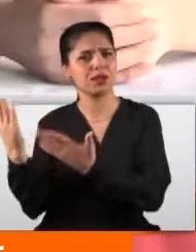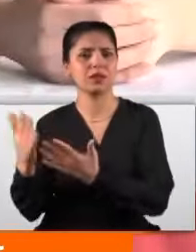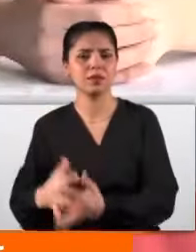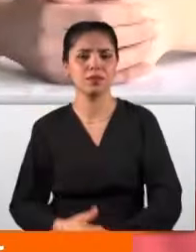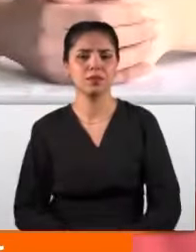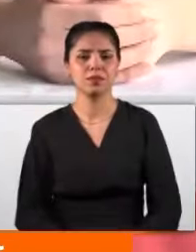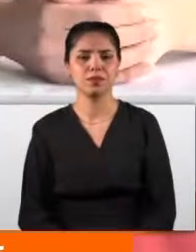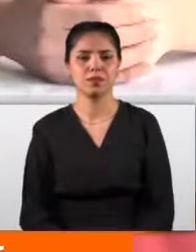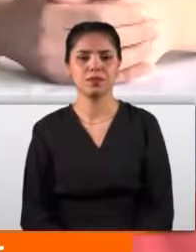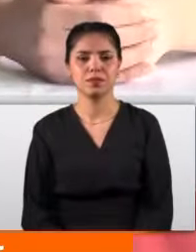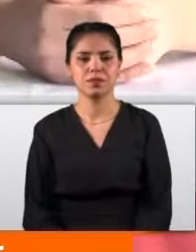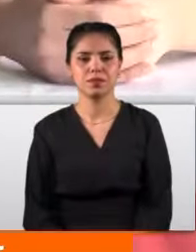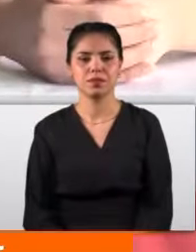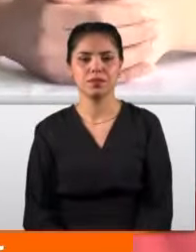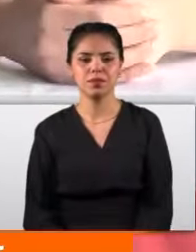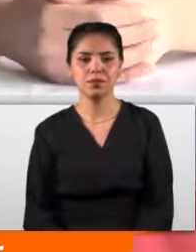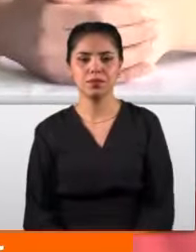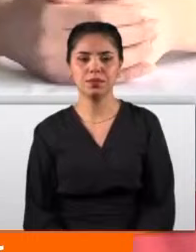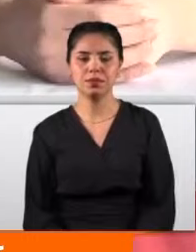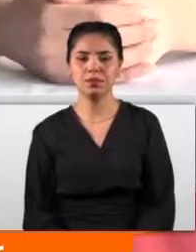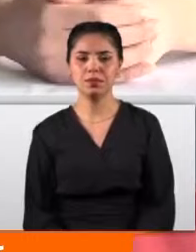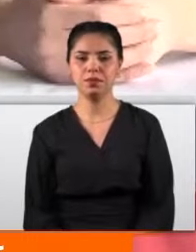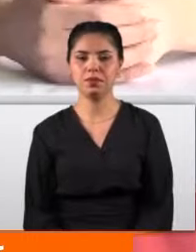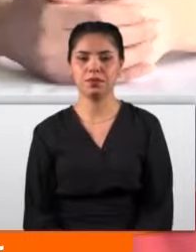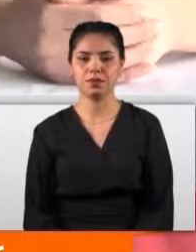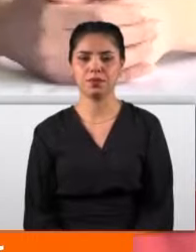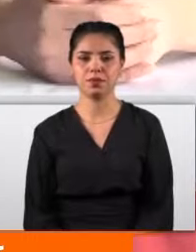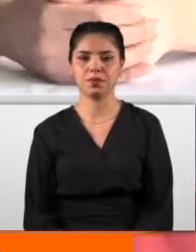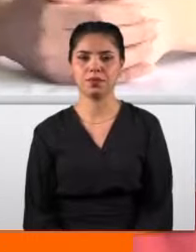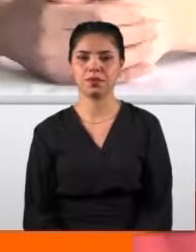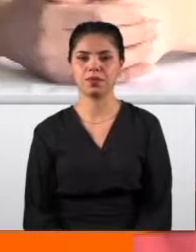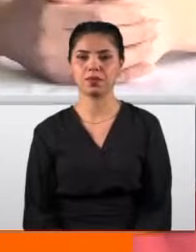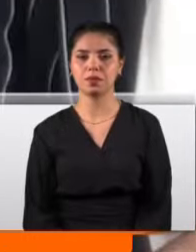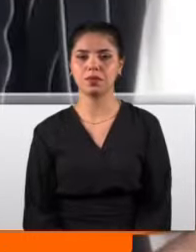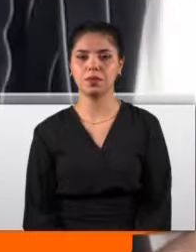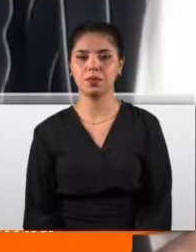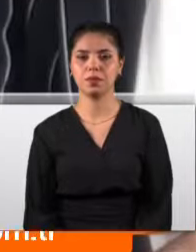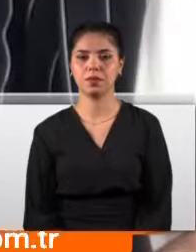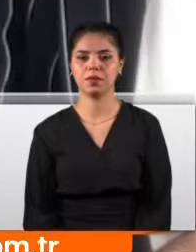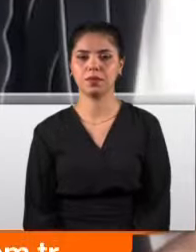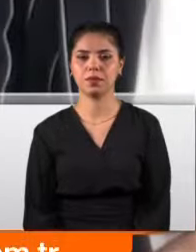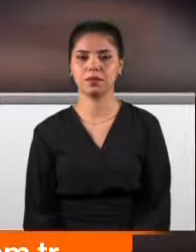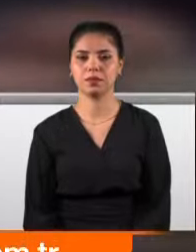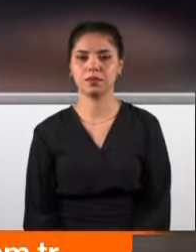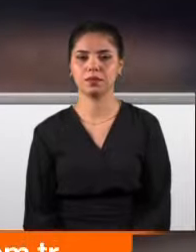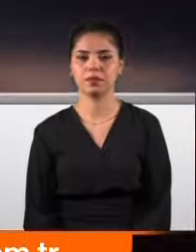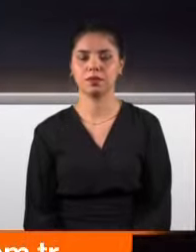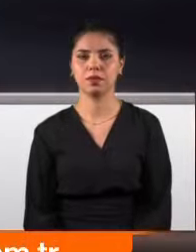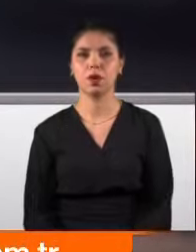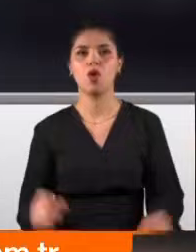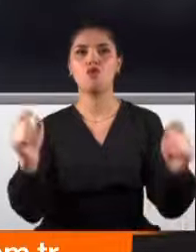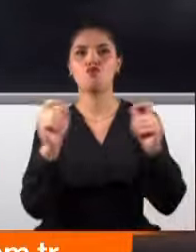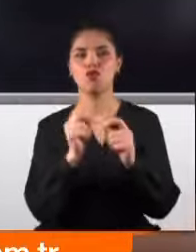başkanı olduğunda belediyi DEM ve Hüdapar Partisi ile yönetmeyeceğim. Tavrım nettir. Burcu